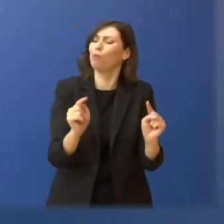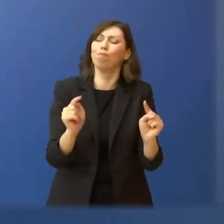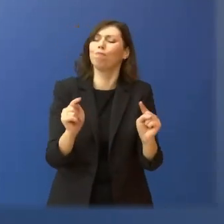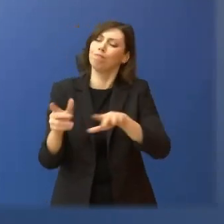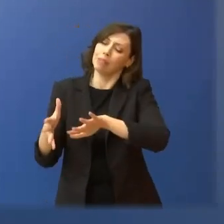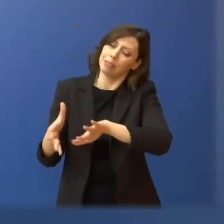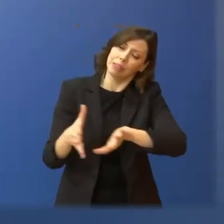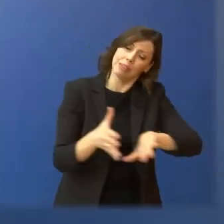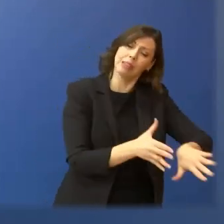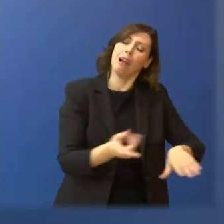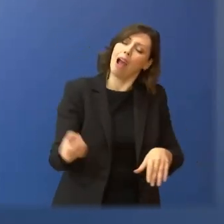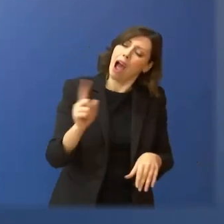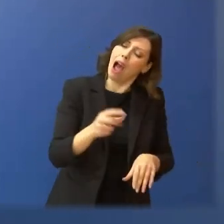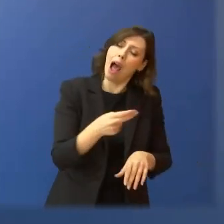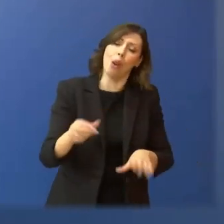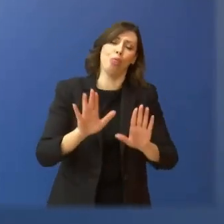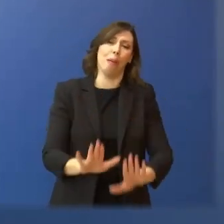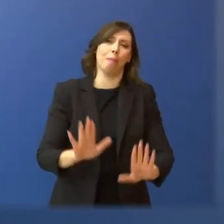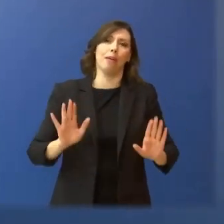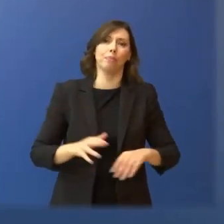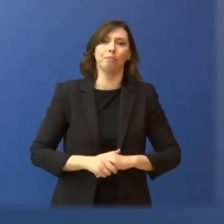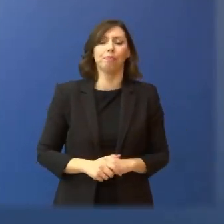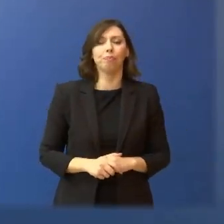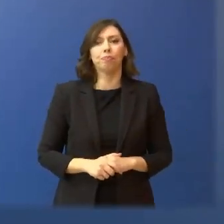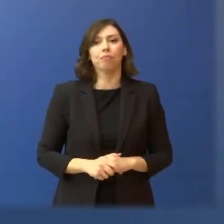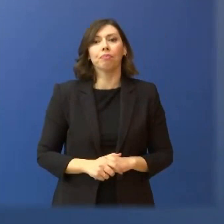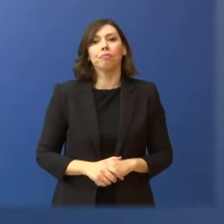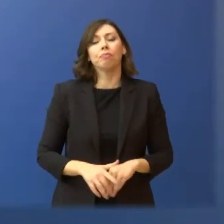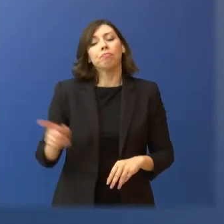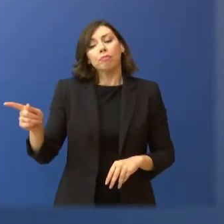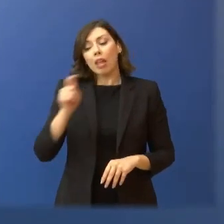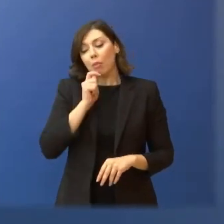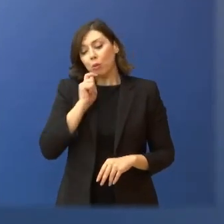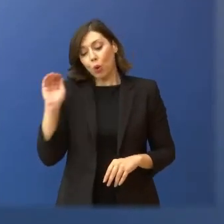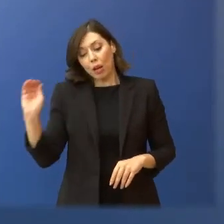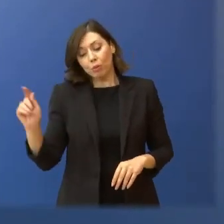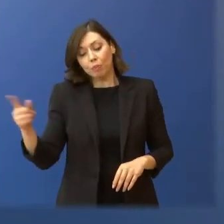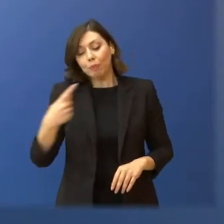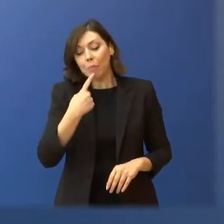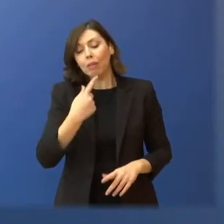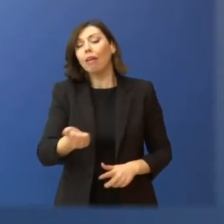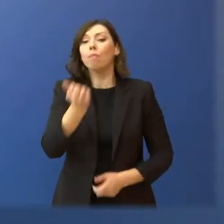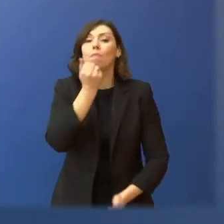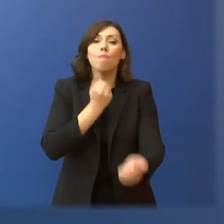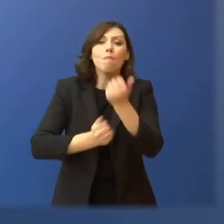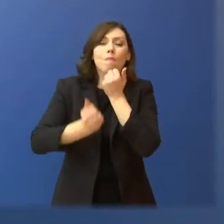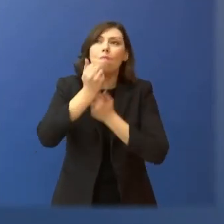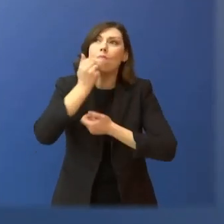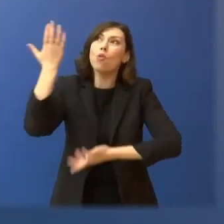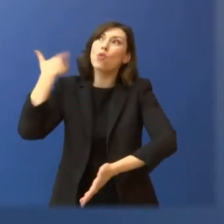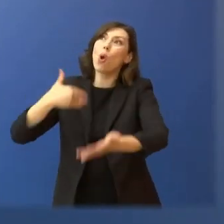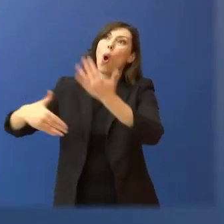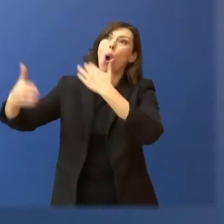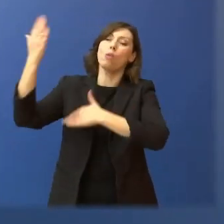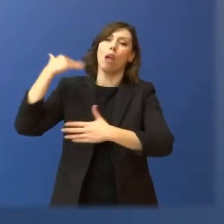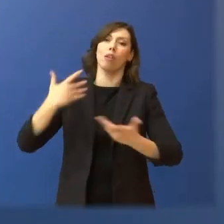Κύριε Κρόσφα, που μιλάτε για διαχρονικές παθογένειες, ο κύριος Χατζηδάκης στους πρώτους μήνες της διακυβέρνησης σας είχε κάνει σημαία πως ο